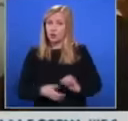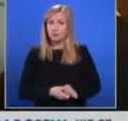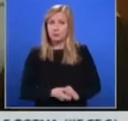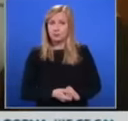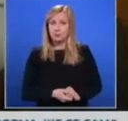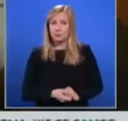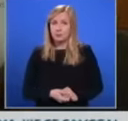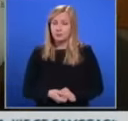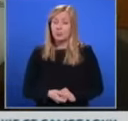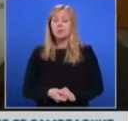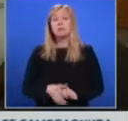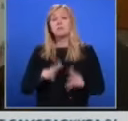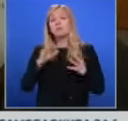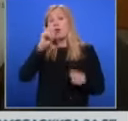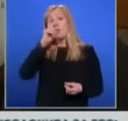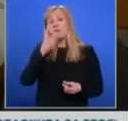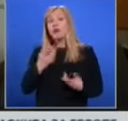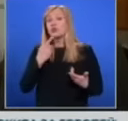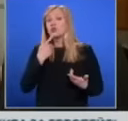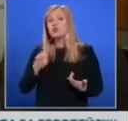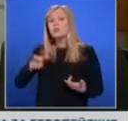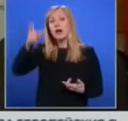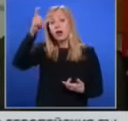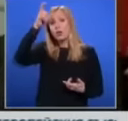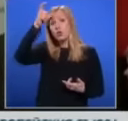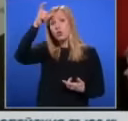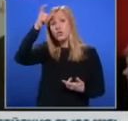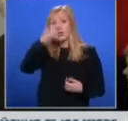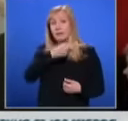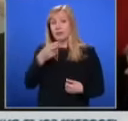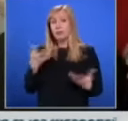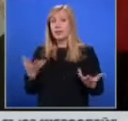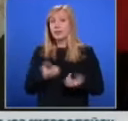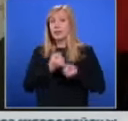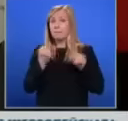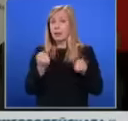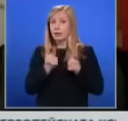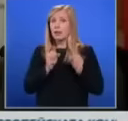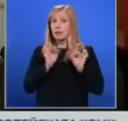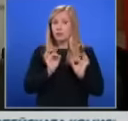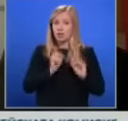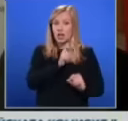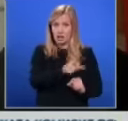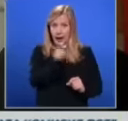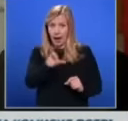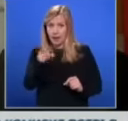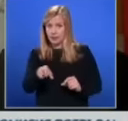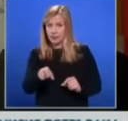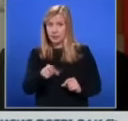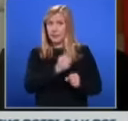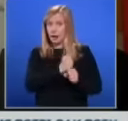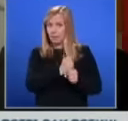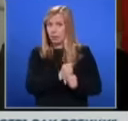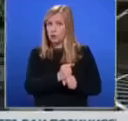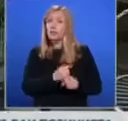тях. Одно от изключително важните неща за турските компании е да могат да намерят подходящите кадри в България, да ги задържат, но и да развият определен